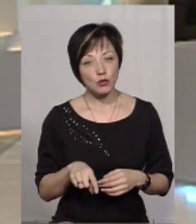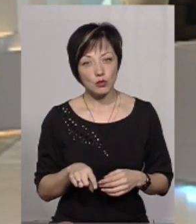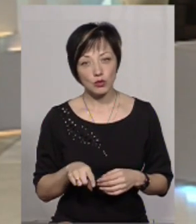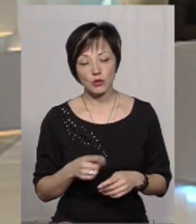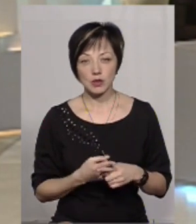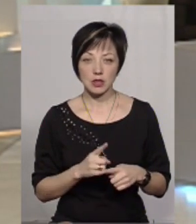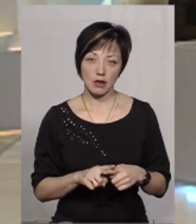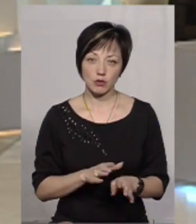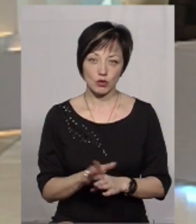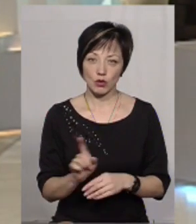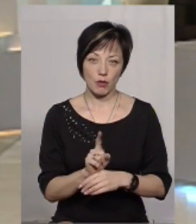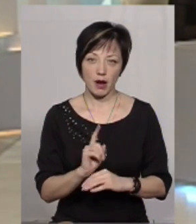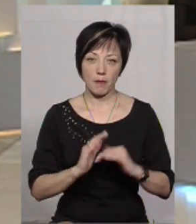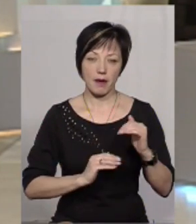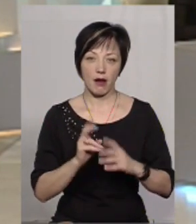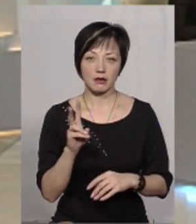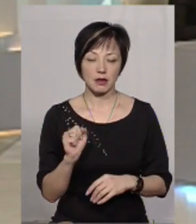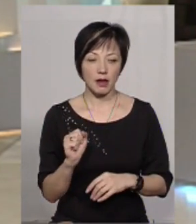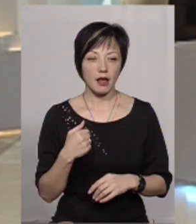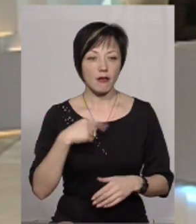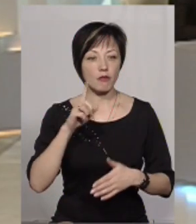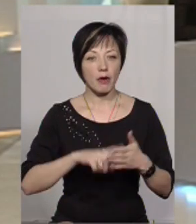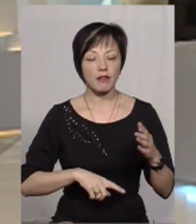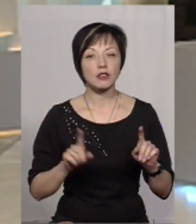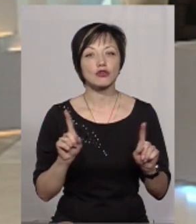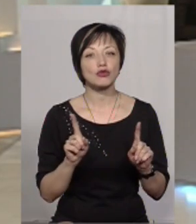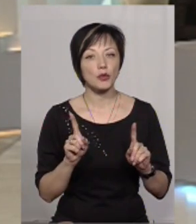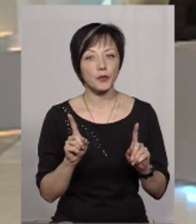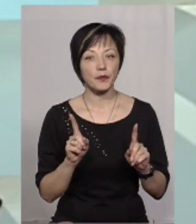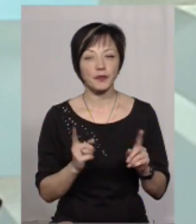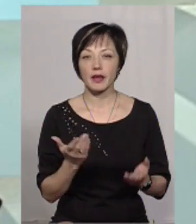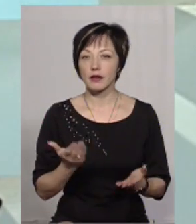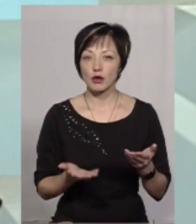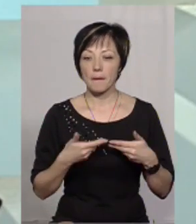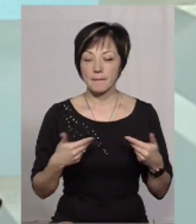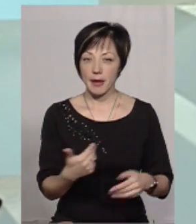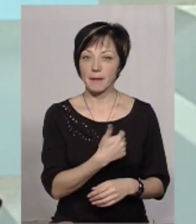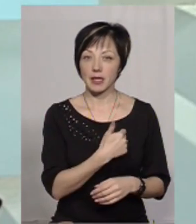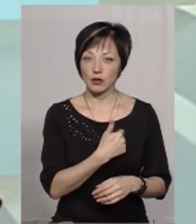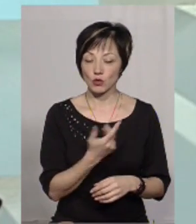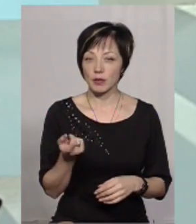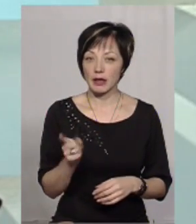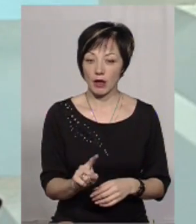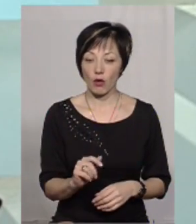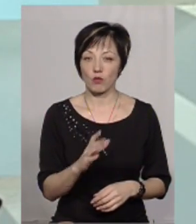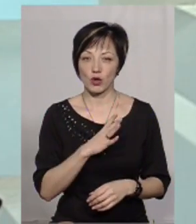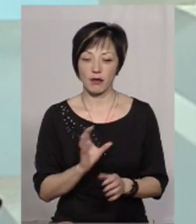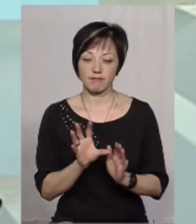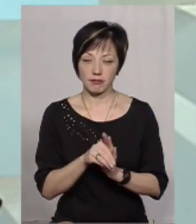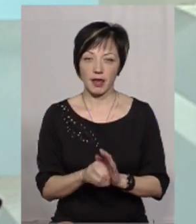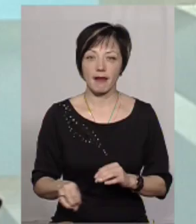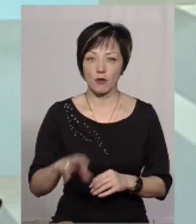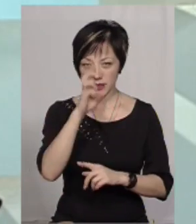це абсолютно нормальна практика. Я переконана, що, знаєте, якщо ми претендуємо на те, що ми хочемо бути